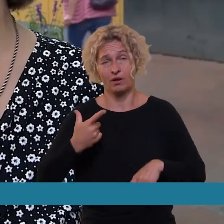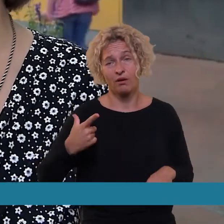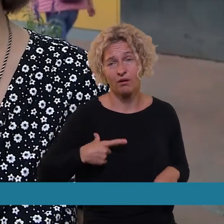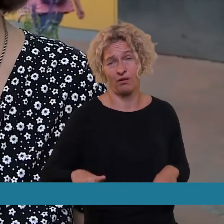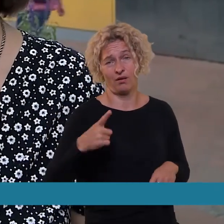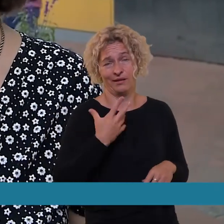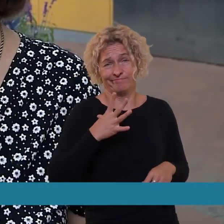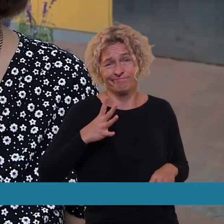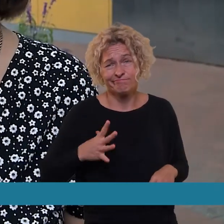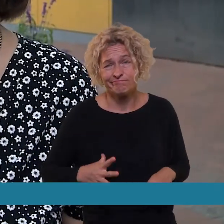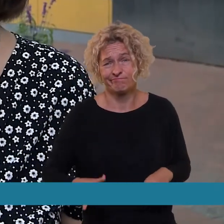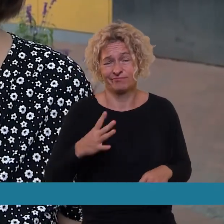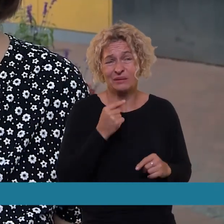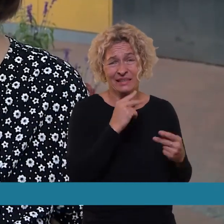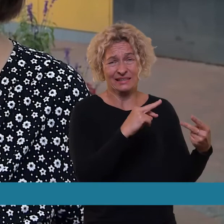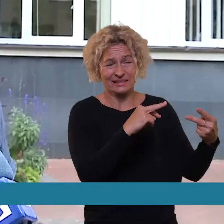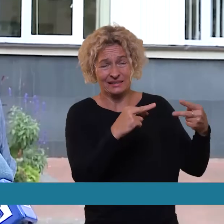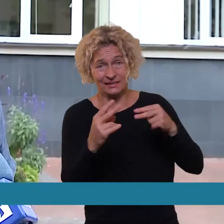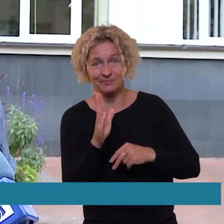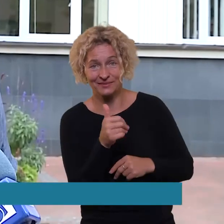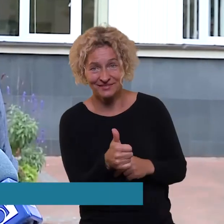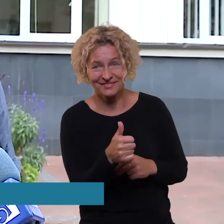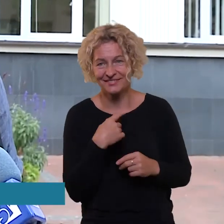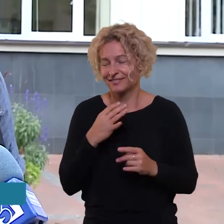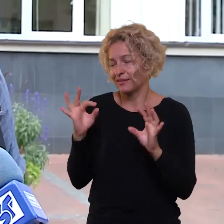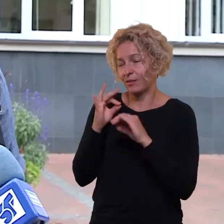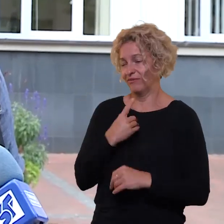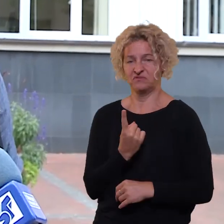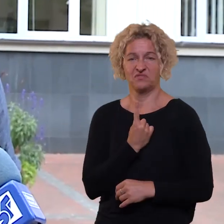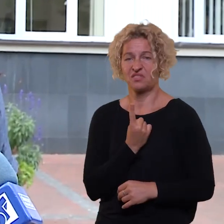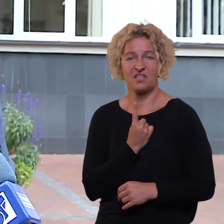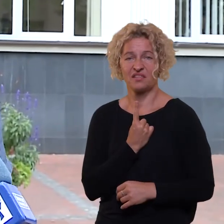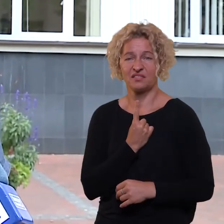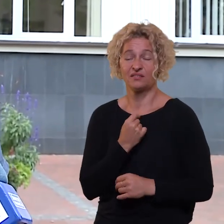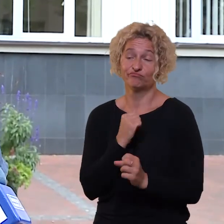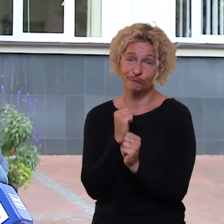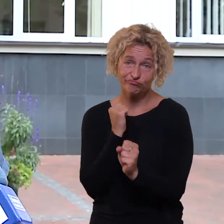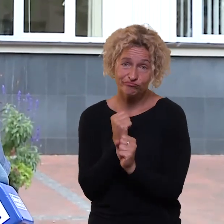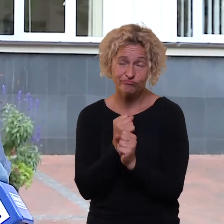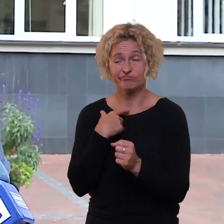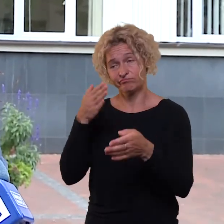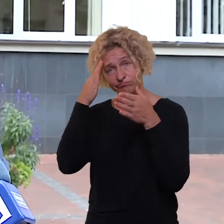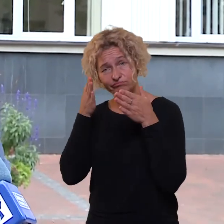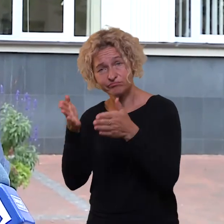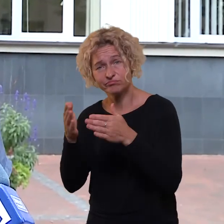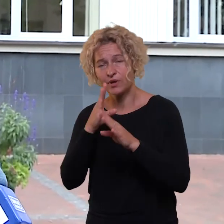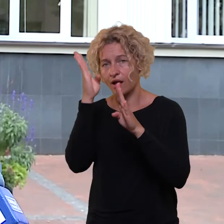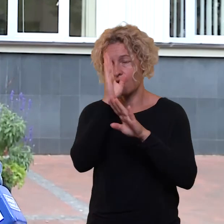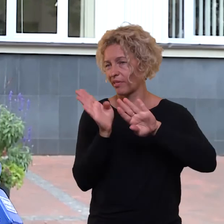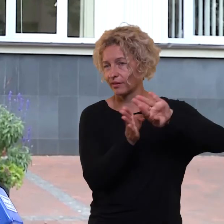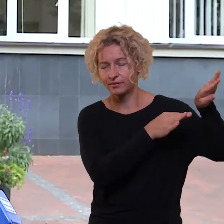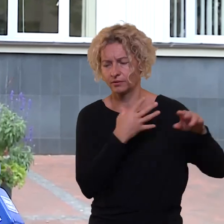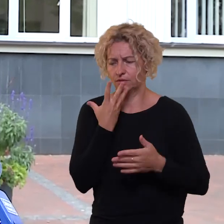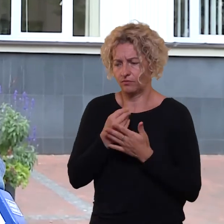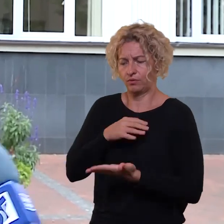laukiamės gal ką, nors padaris mūsų vyrai. Šiaip tai nieką, gyvenu pats vienas, dirbu per daugį gamtą, neį